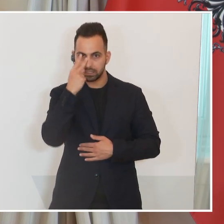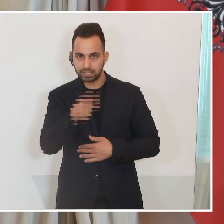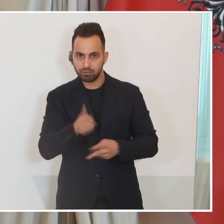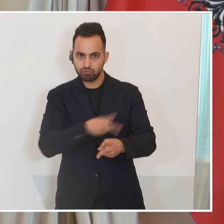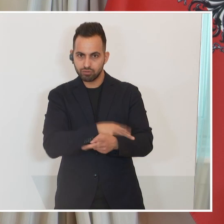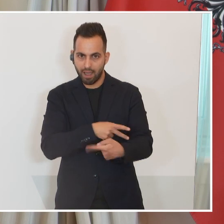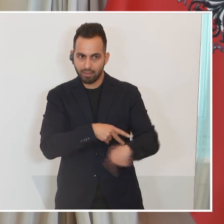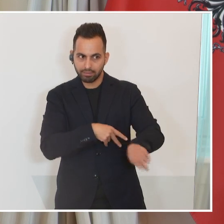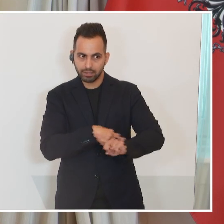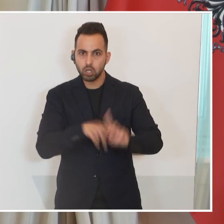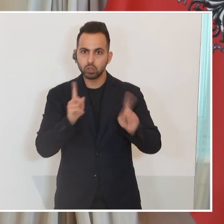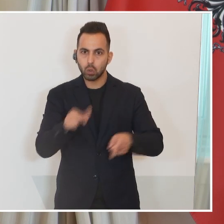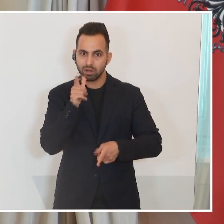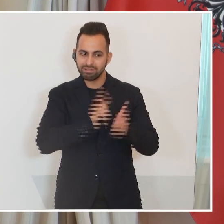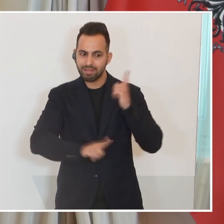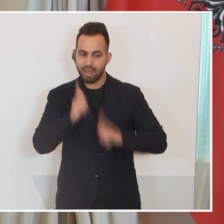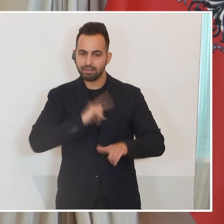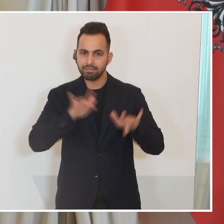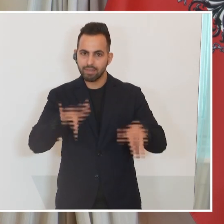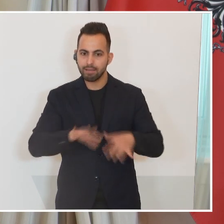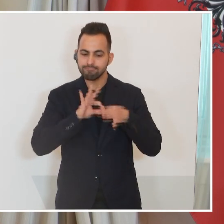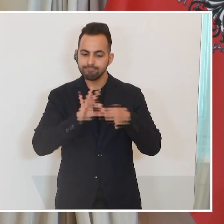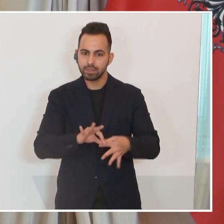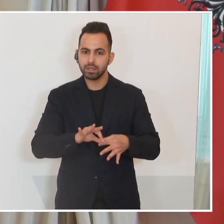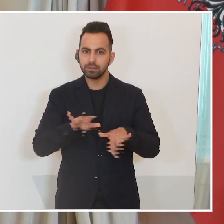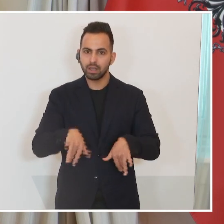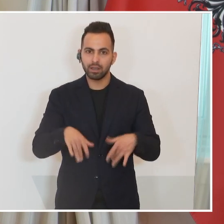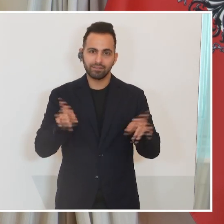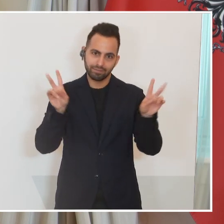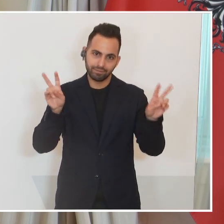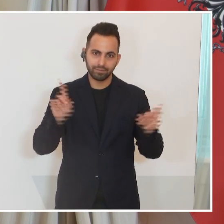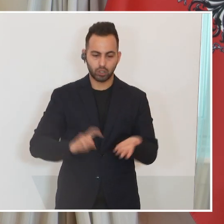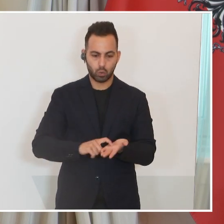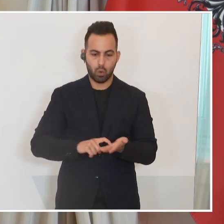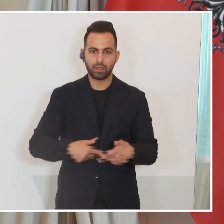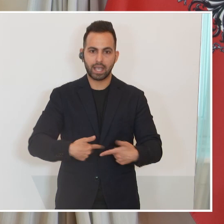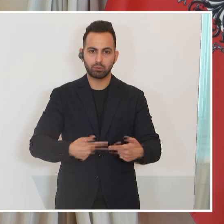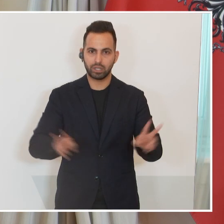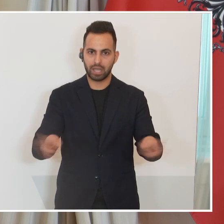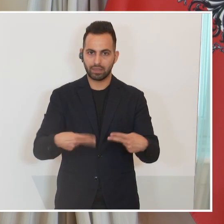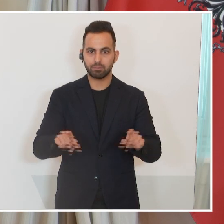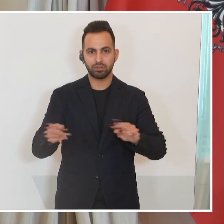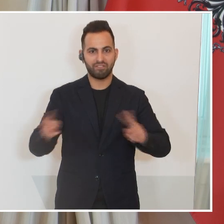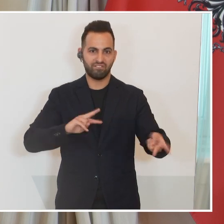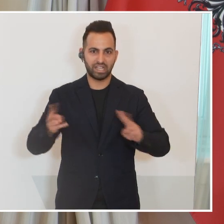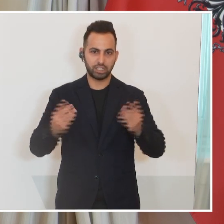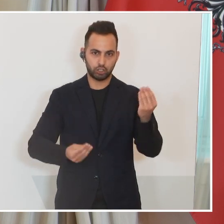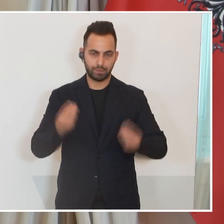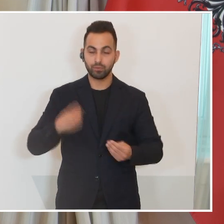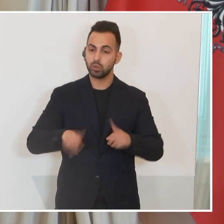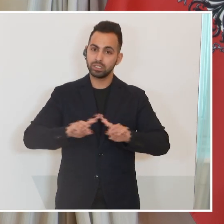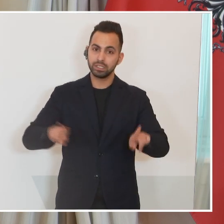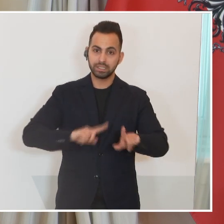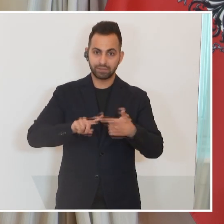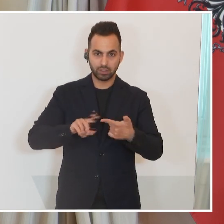Staaten dann nicht darunter leiden sollten, dass kein Korn im wahrsten Sinne des Wortes exportiert werden kann. Also das wird ein Wechselspiel sein. Und das